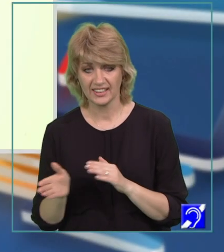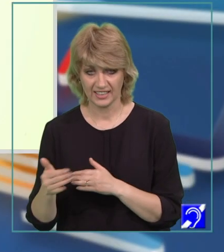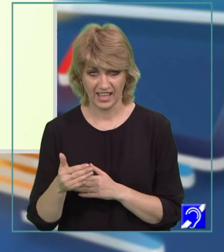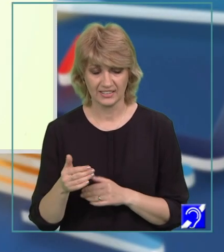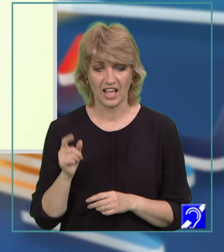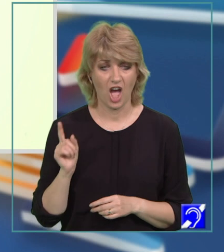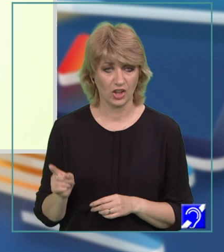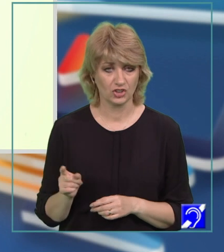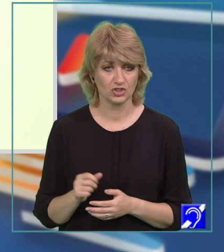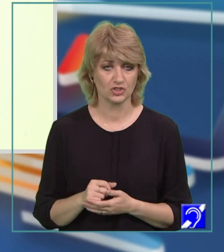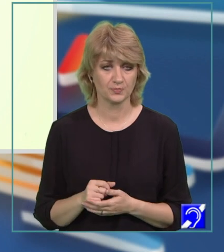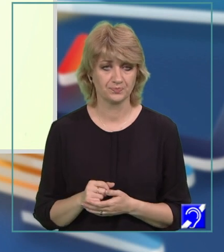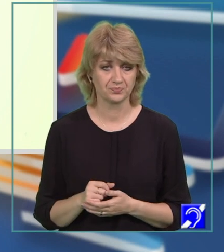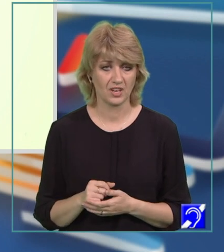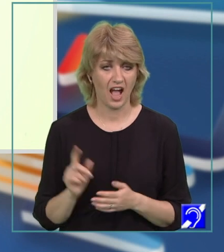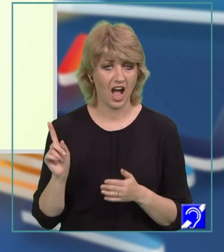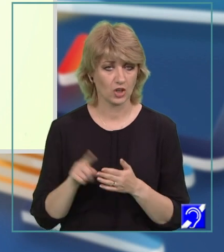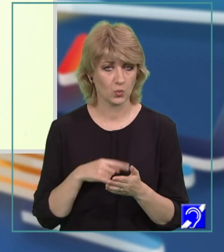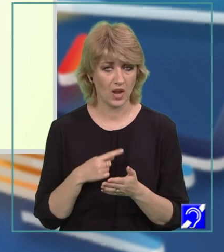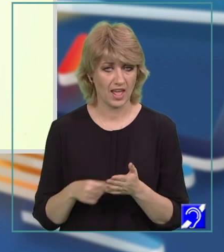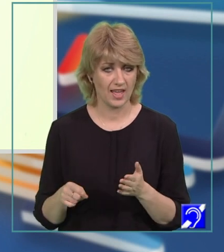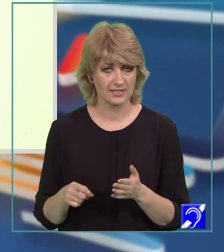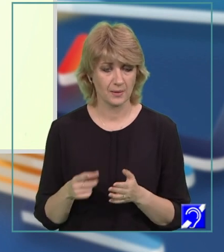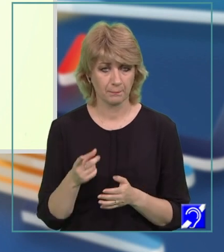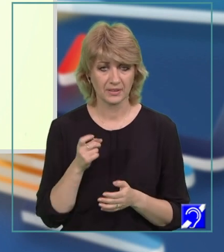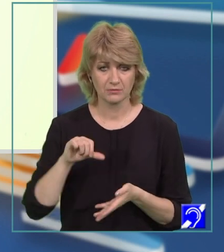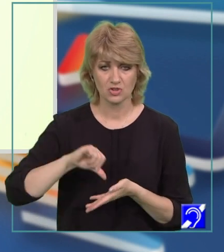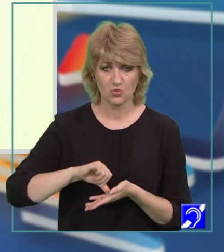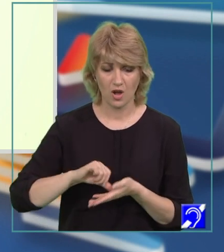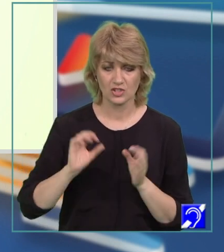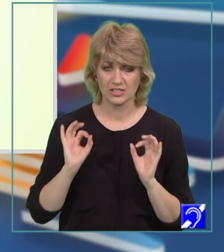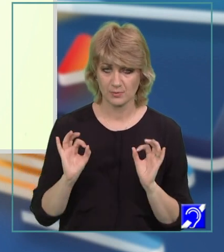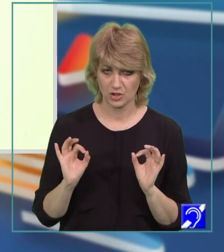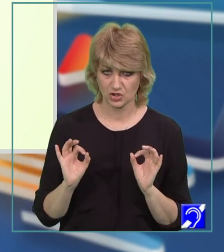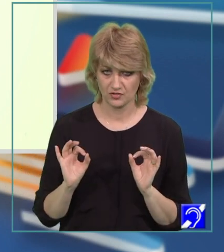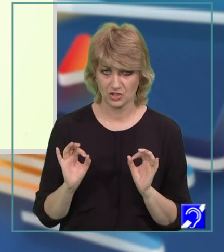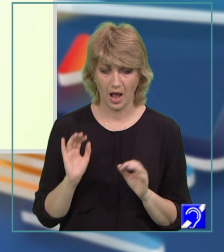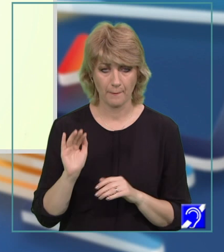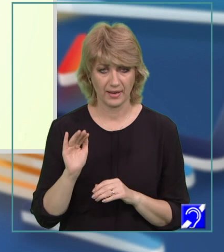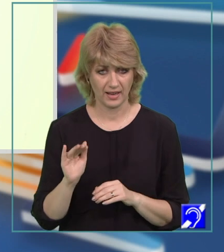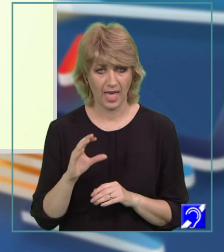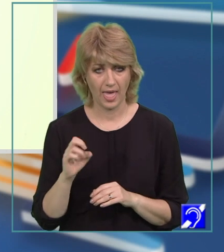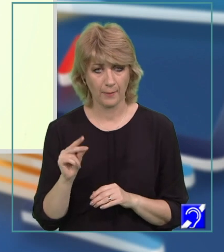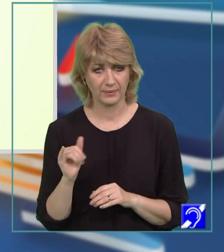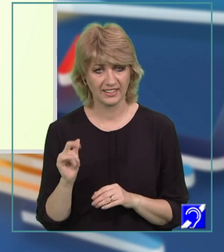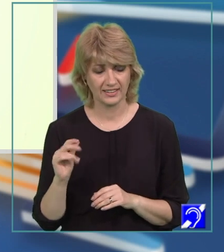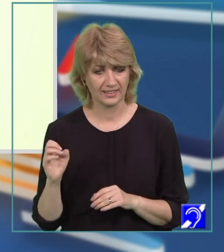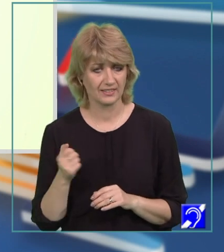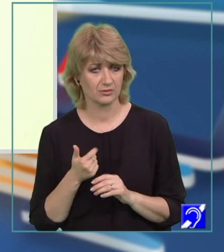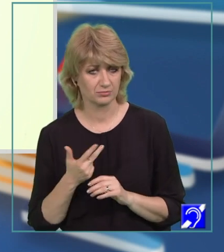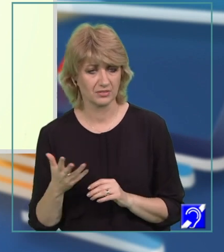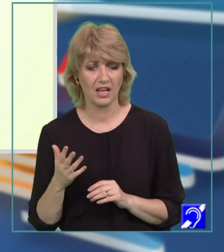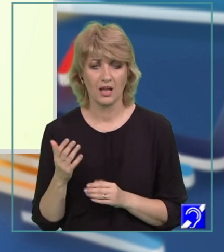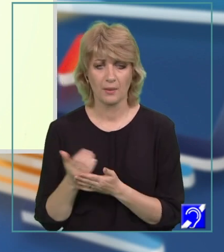am să anulez acest A, prin mișluace specifice. Apelând la epitete triple, narratorul